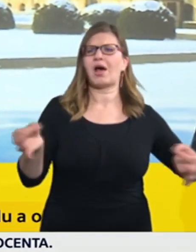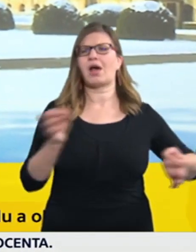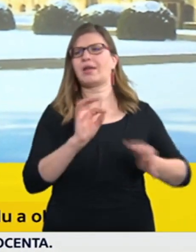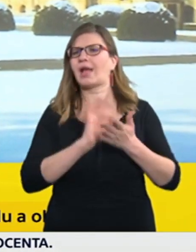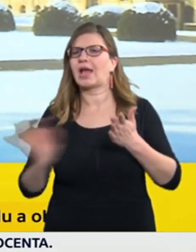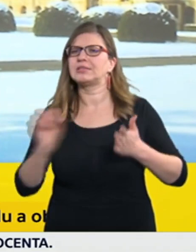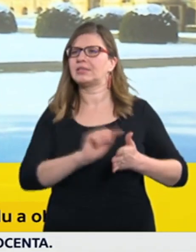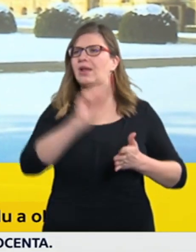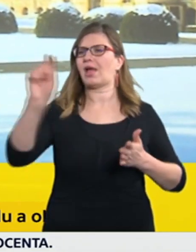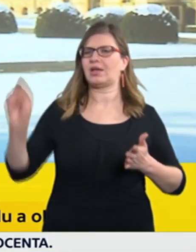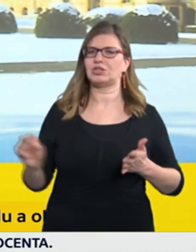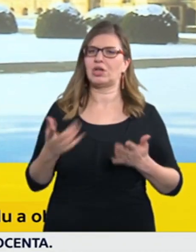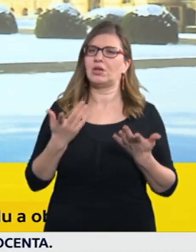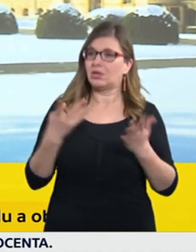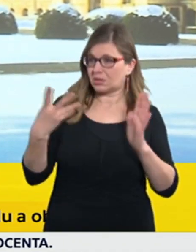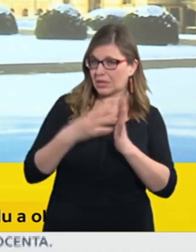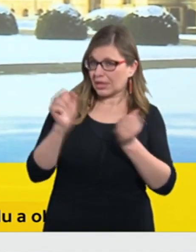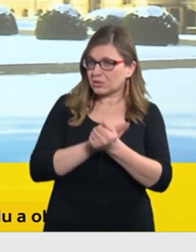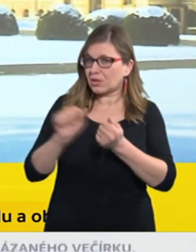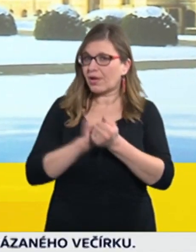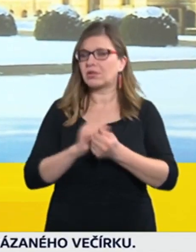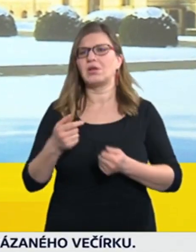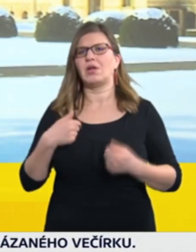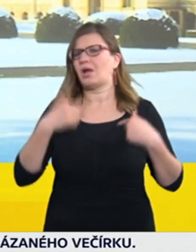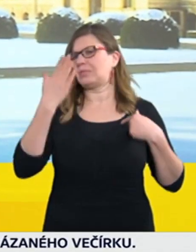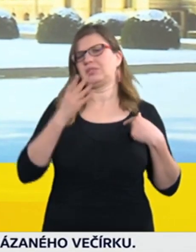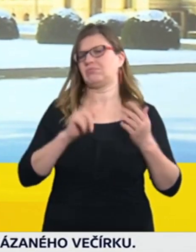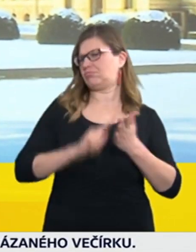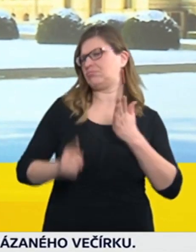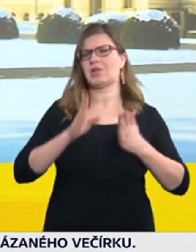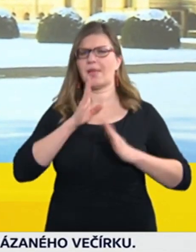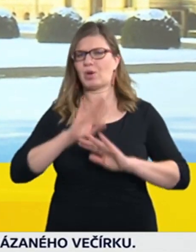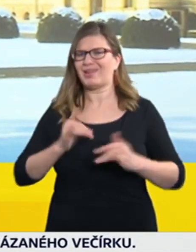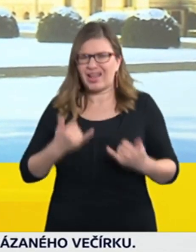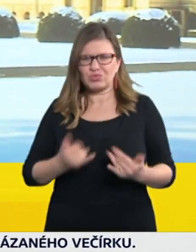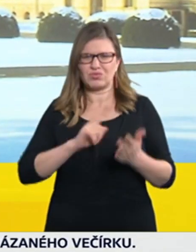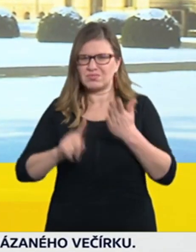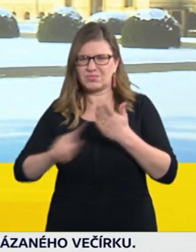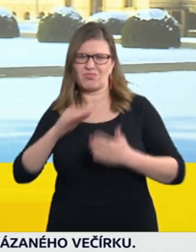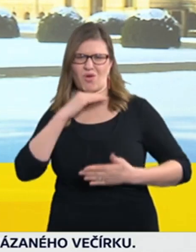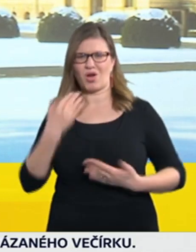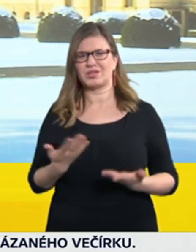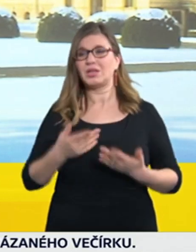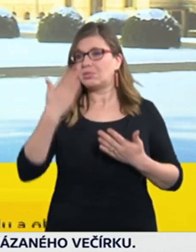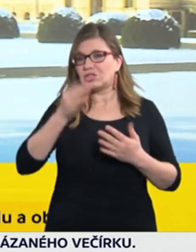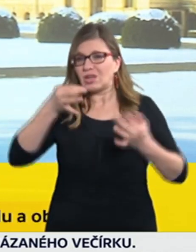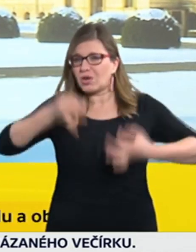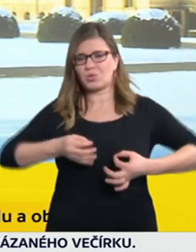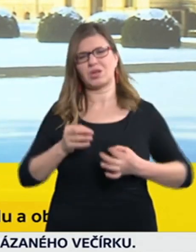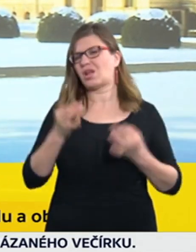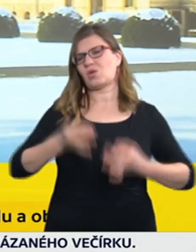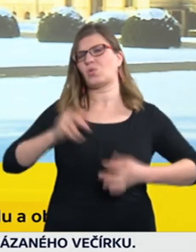názoru, že bychom měli dneska opět cokoliv dalšího nařizovat. Ono to možná na první ploch vypadá jednoduše, ale průmysl znamená